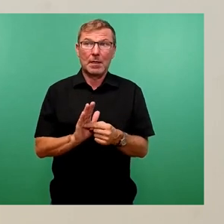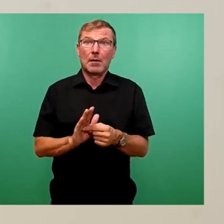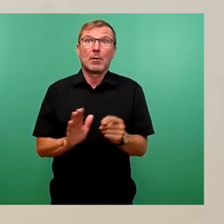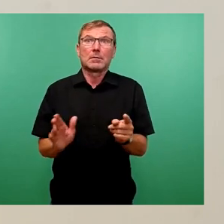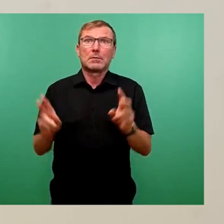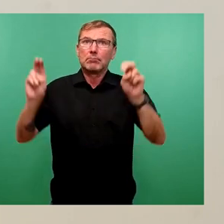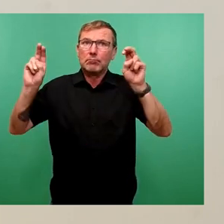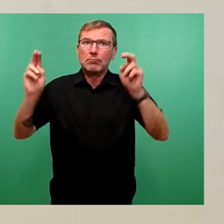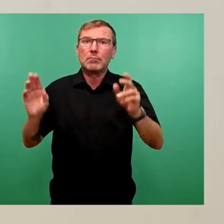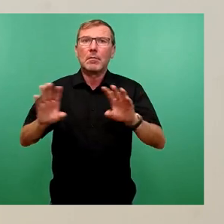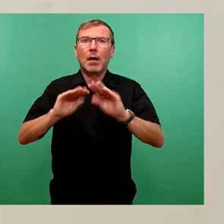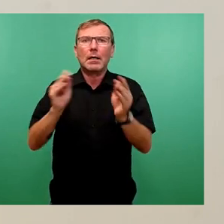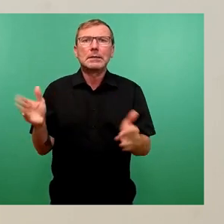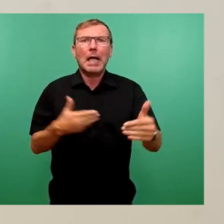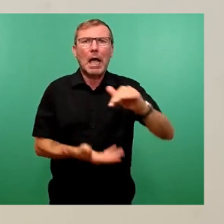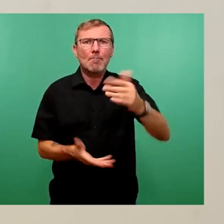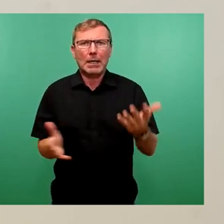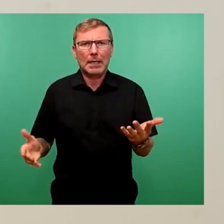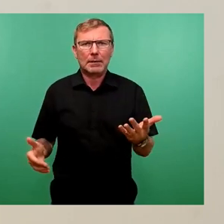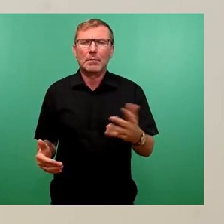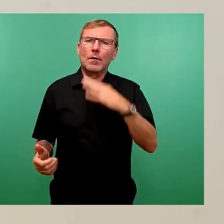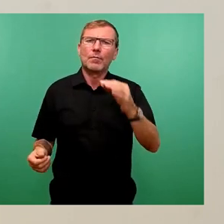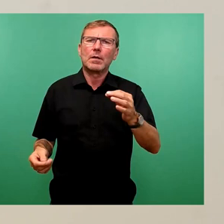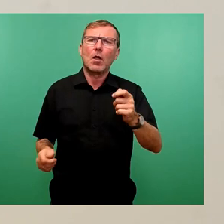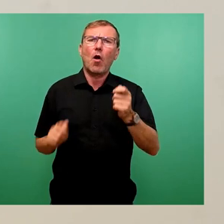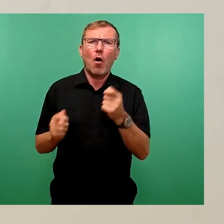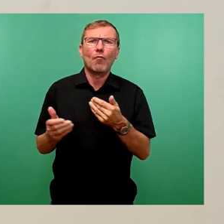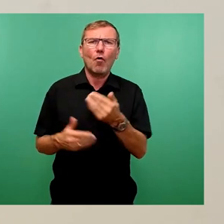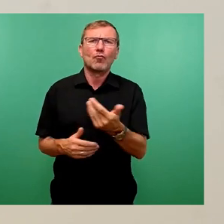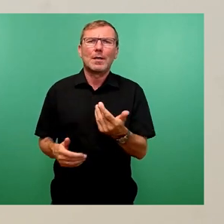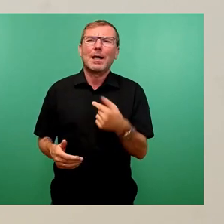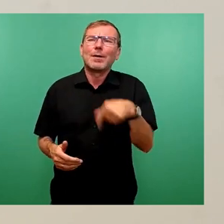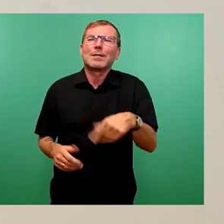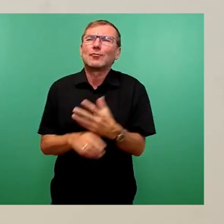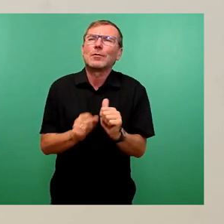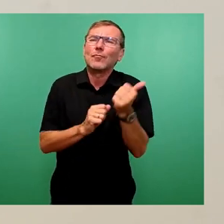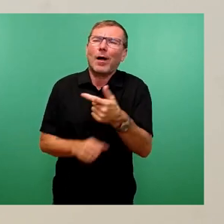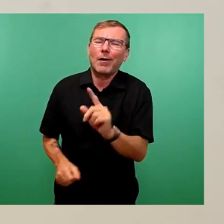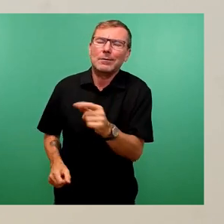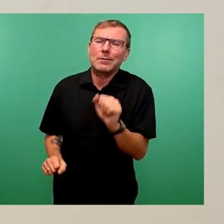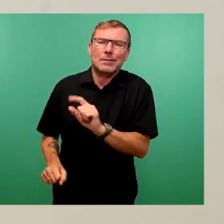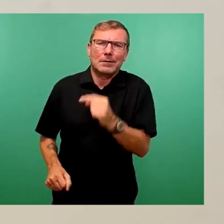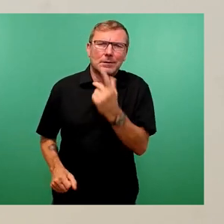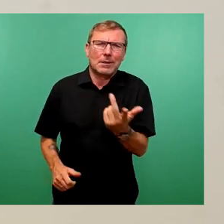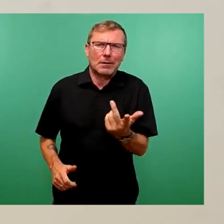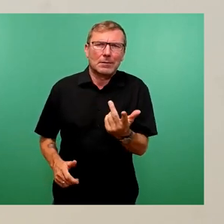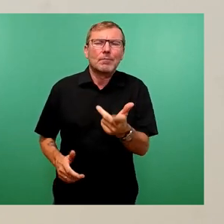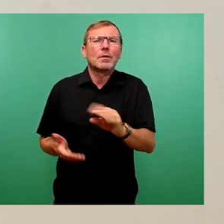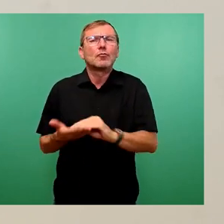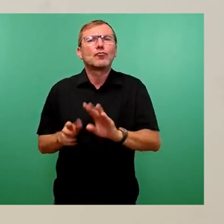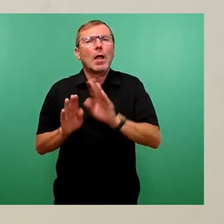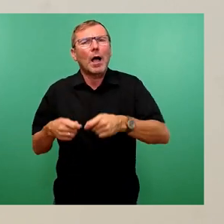die Hauptsatzung angeht. Auch dort werden Vorschläge, ohne dass ich jetzt schon vorgreifen will, drinstehen, wo also der Schulhausbau